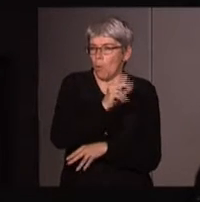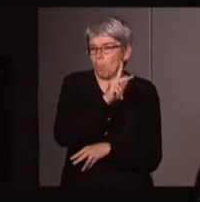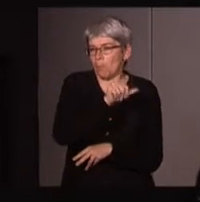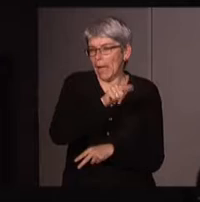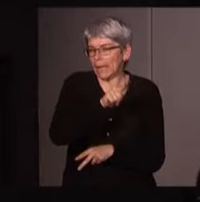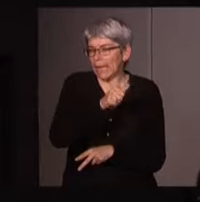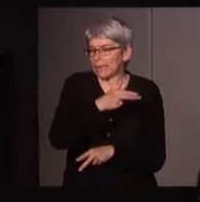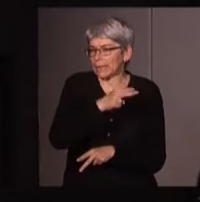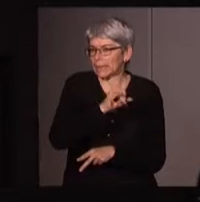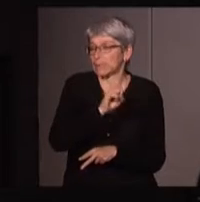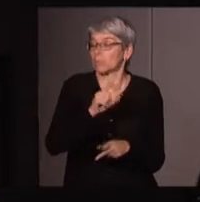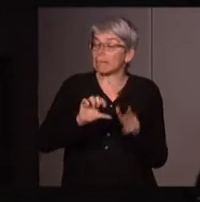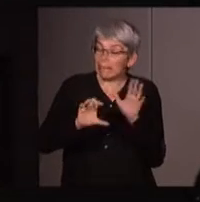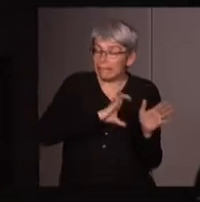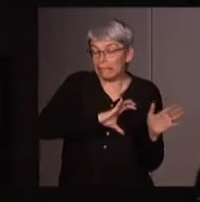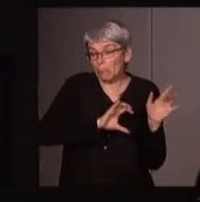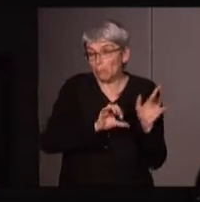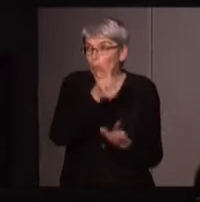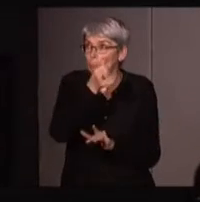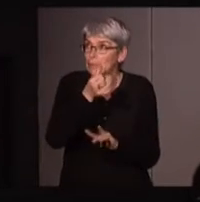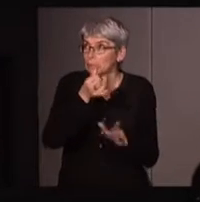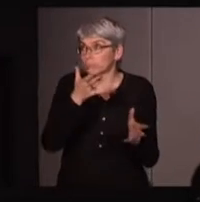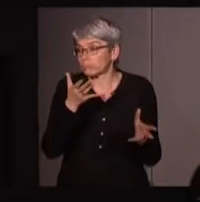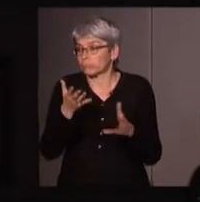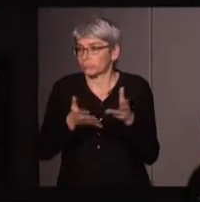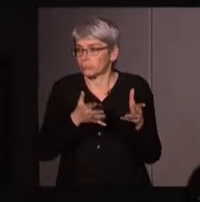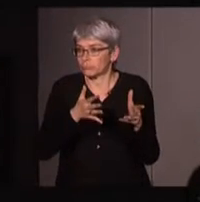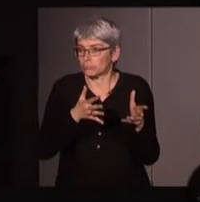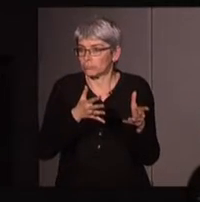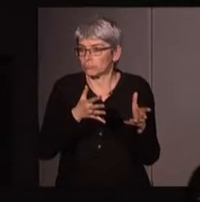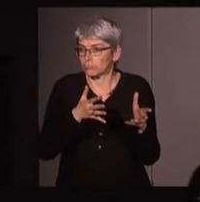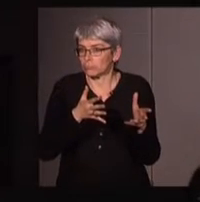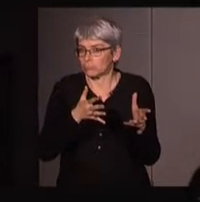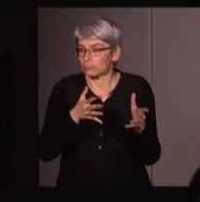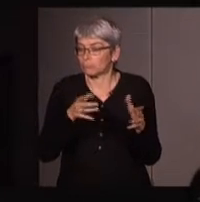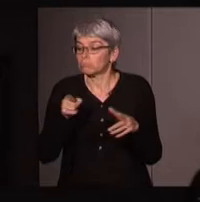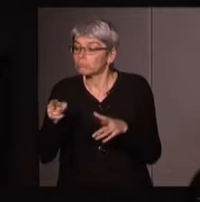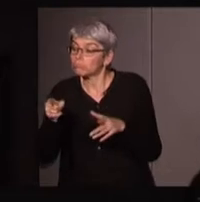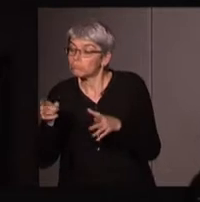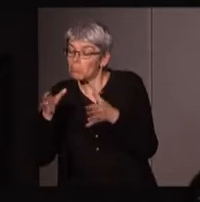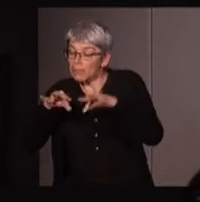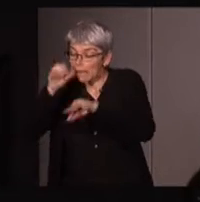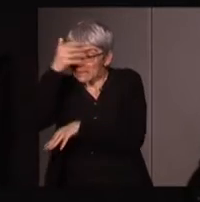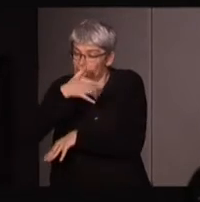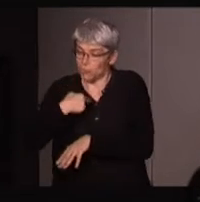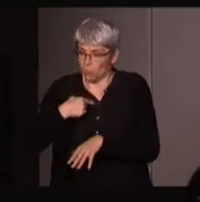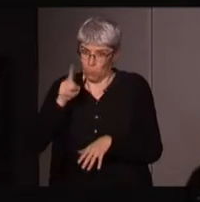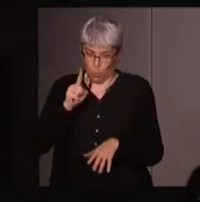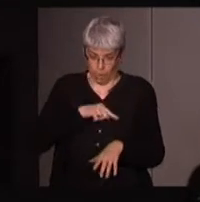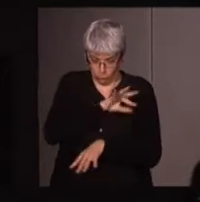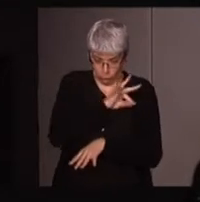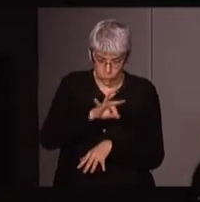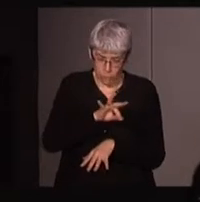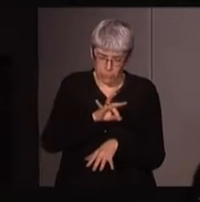pourrait le comprendre pour essayer de faire un premier pas du côté des Etats-Unis, pour nous qui sommes un pays viscéralement